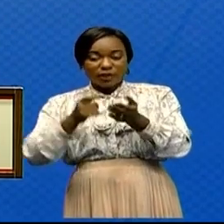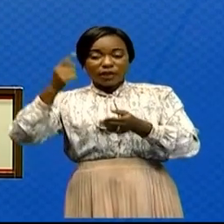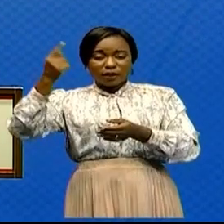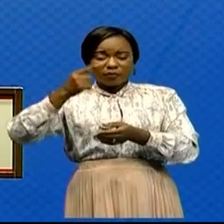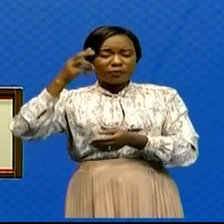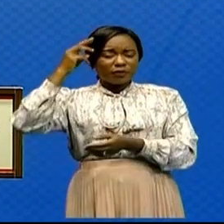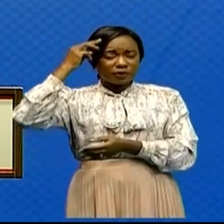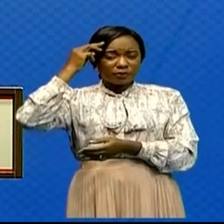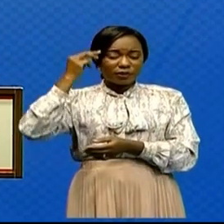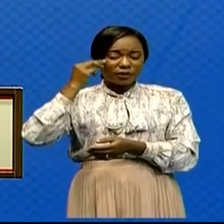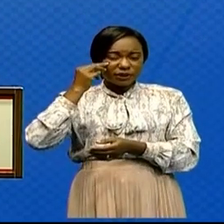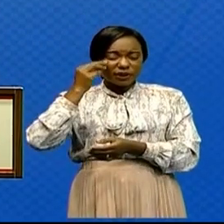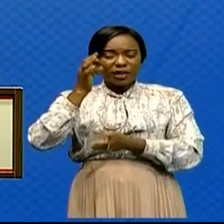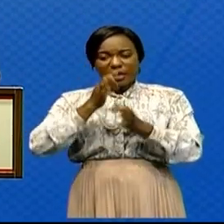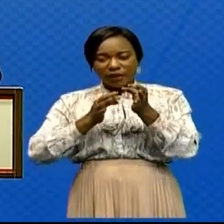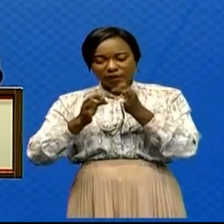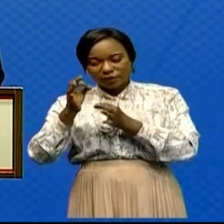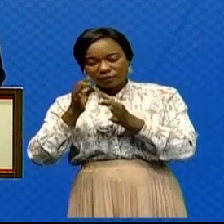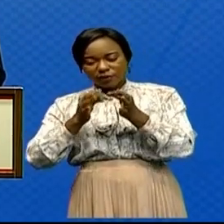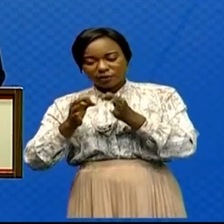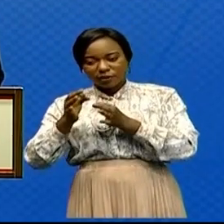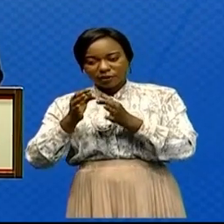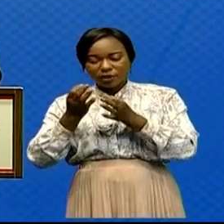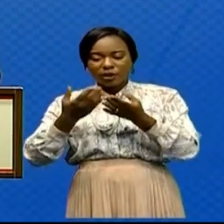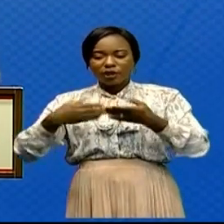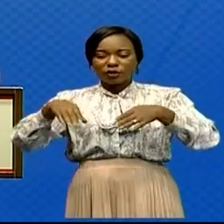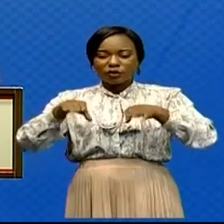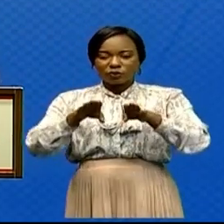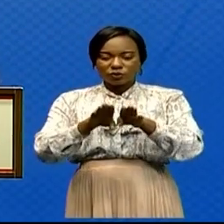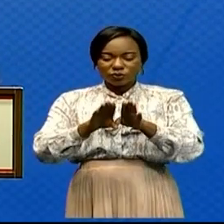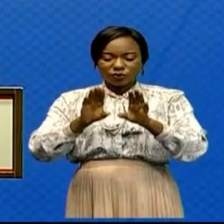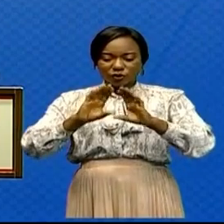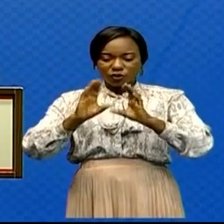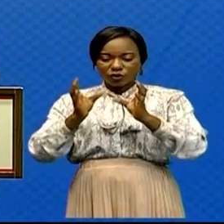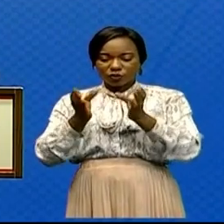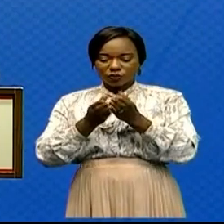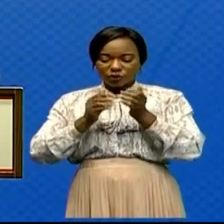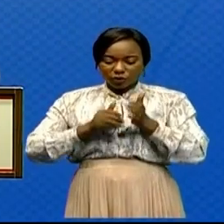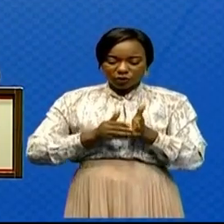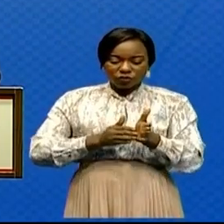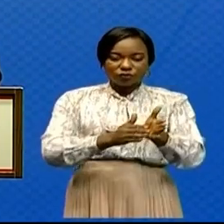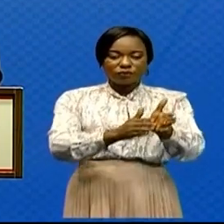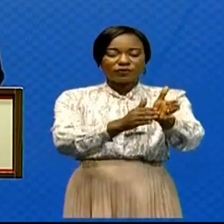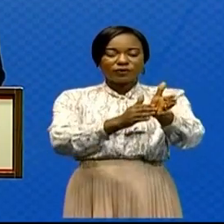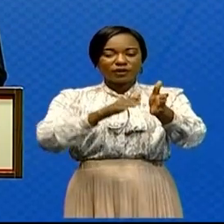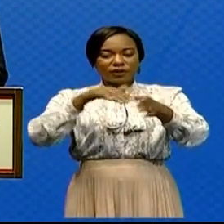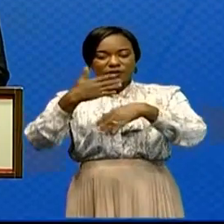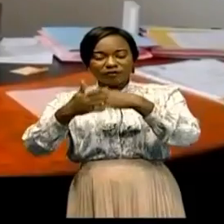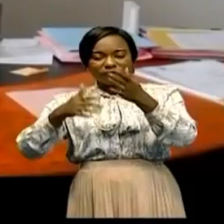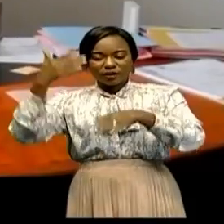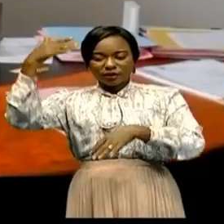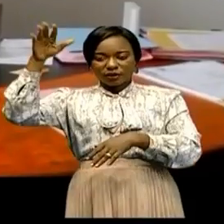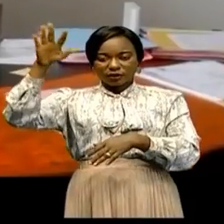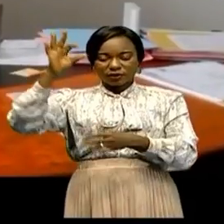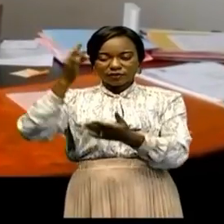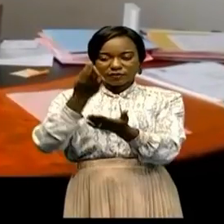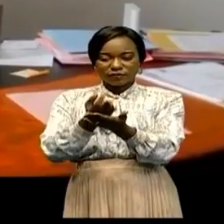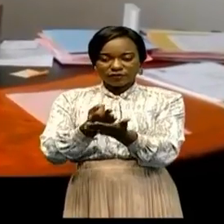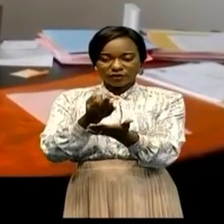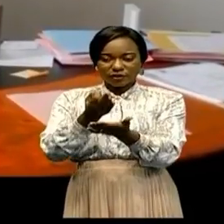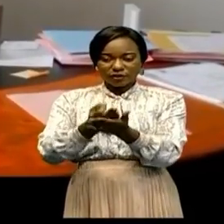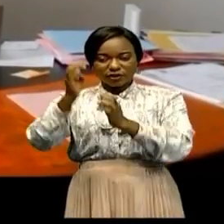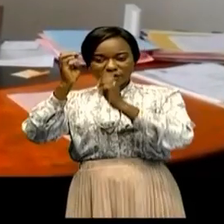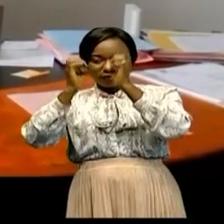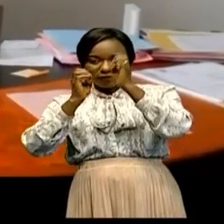partagé au gouvernement les conclusions des travaux du comité de suivi Affaires étrangères et finances et d'évaluation